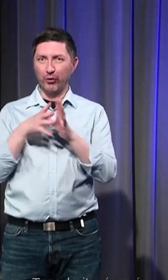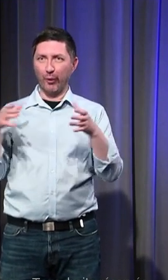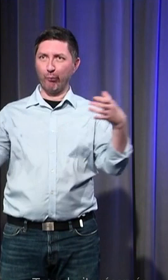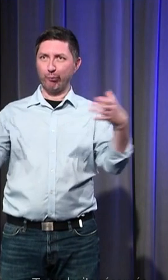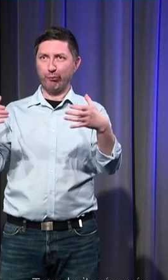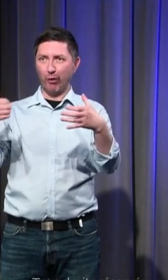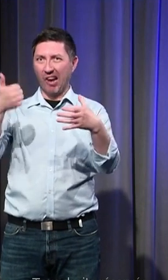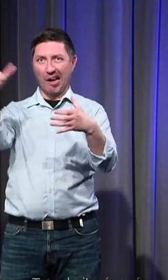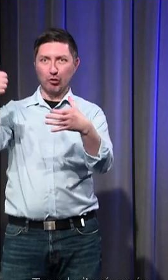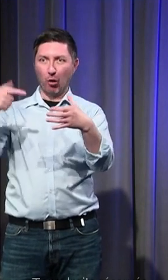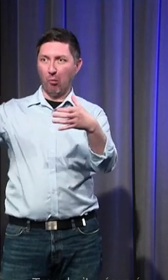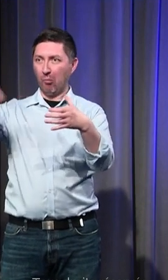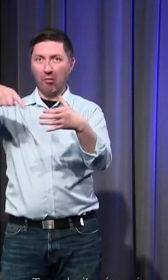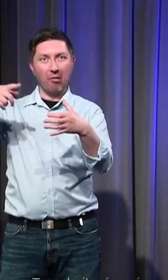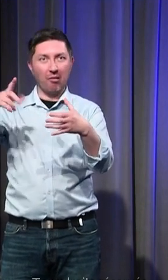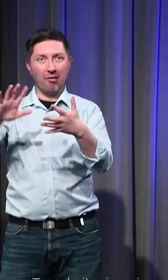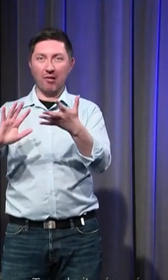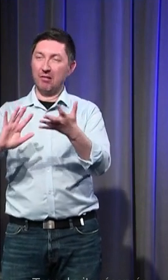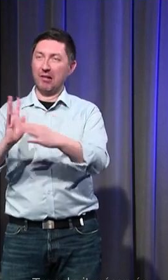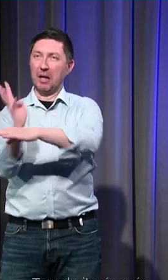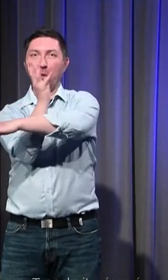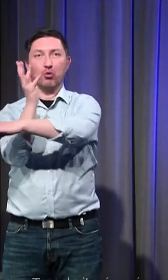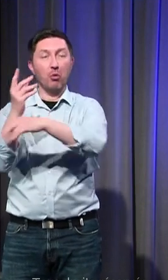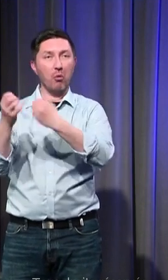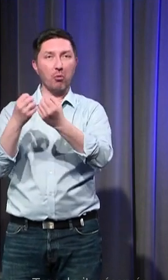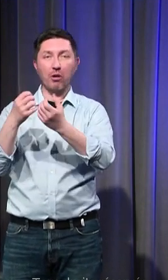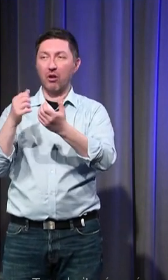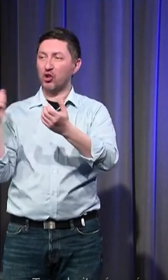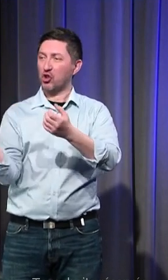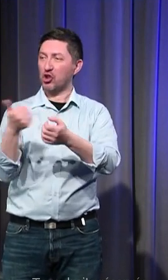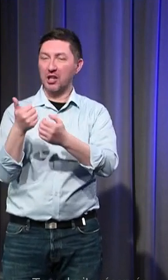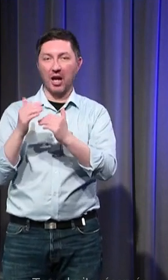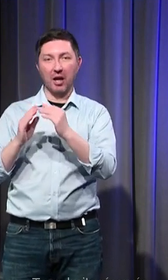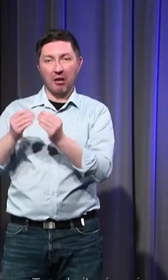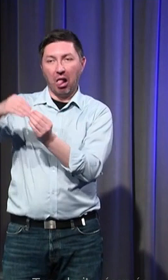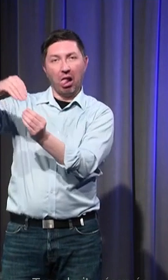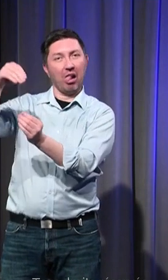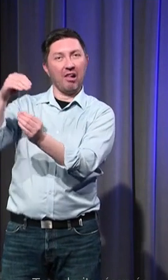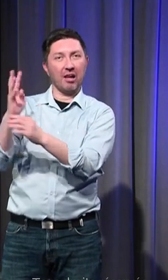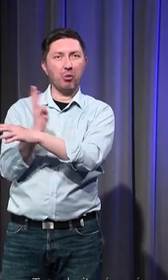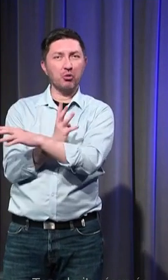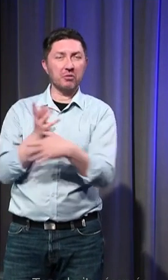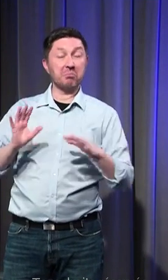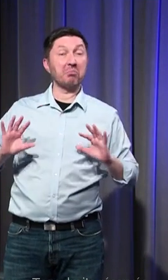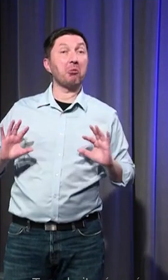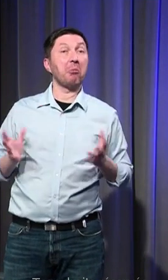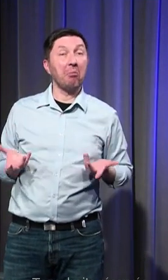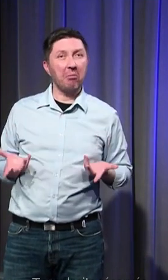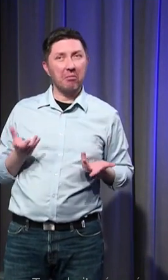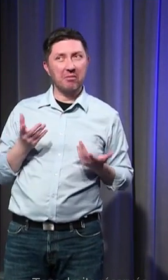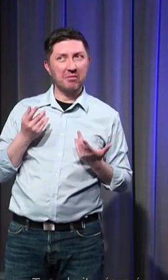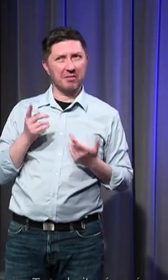qui dépasse la somme des individus qui composent la collectivité ou est-ce que c'est la juxtaposition d'émotions